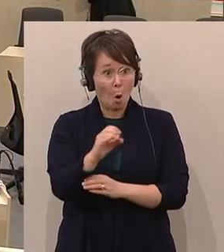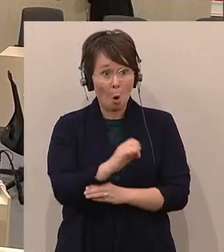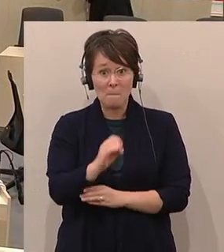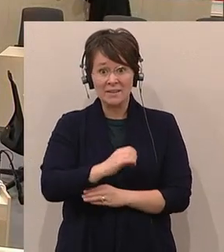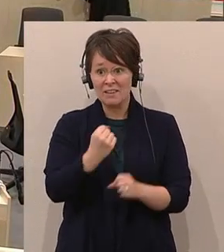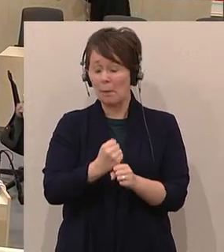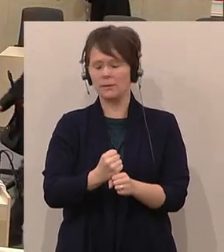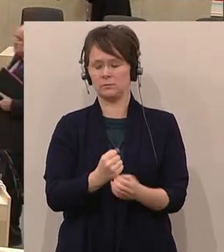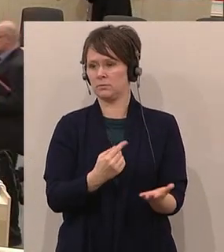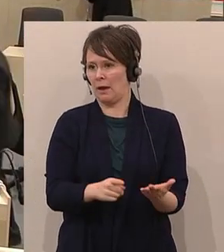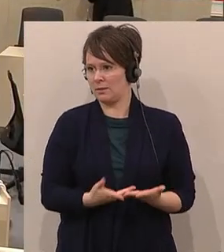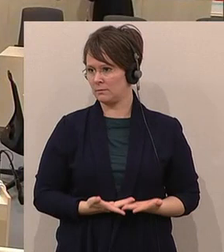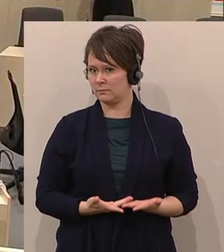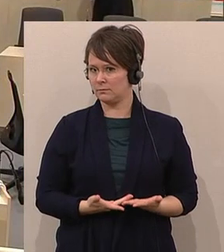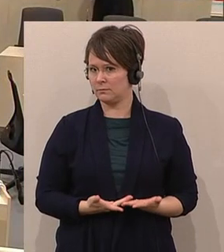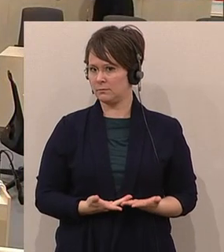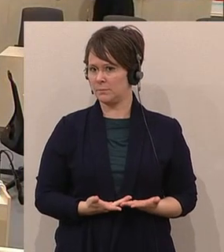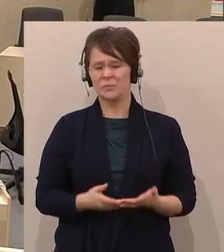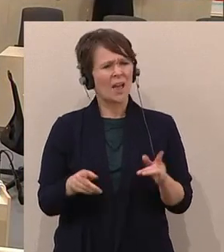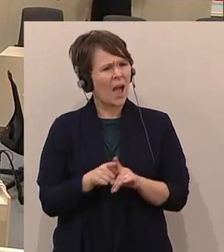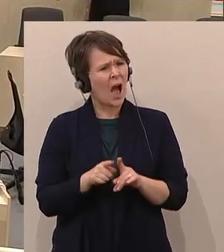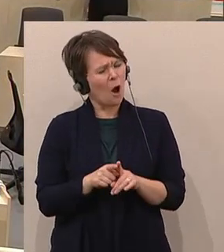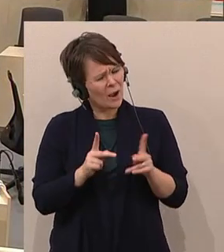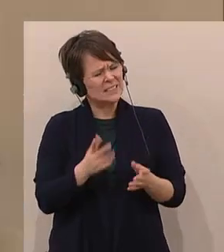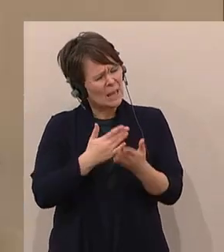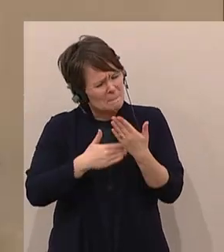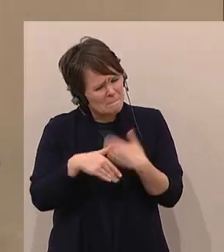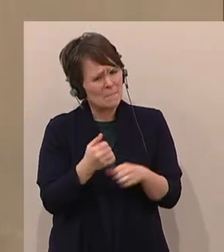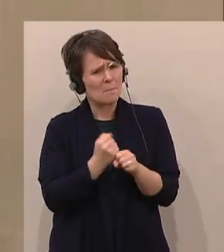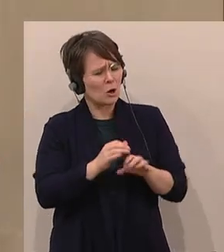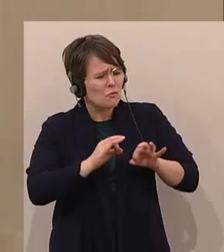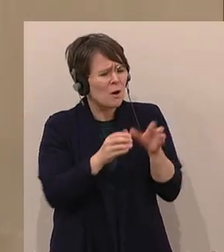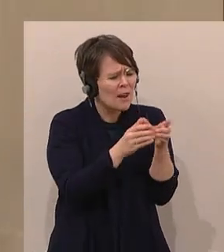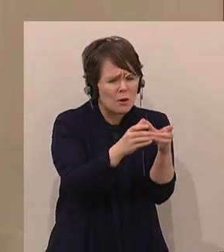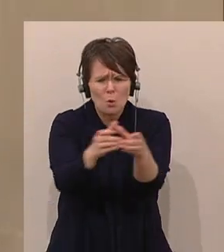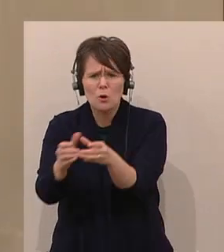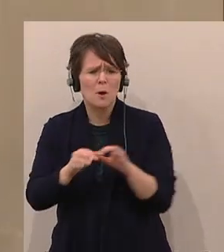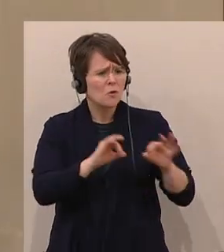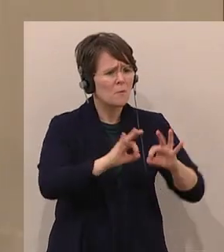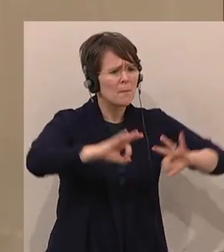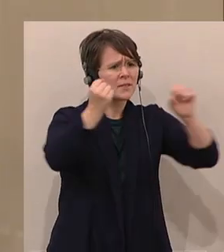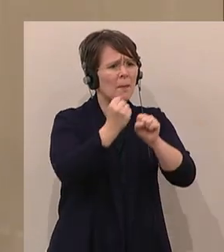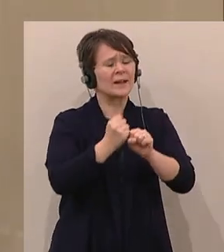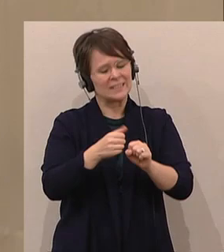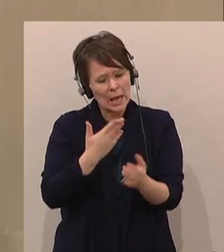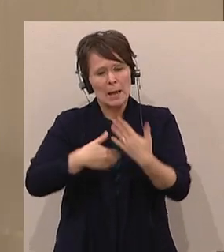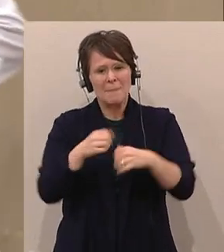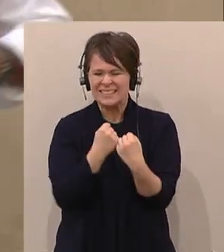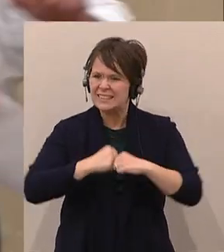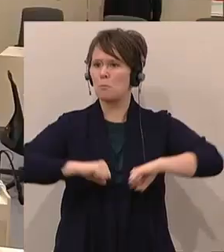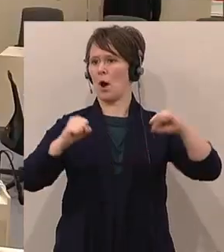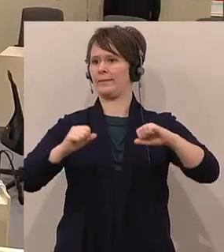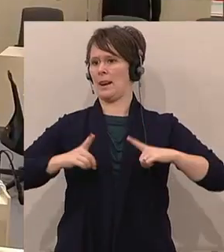könnte hier wesentlich mehr, auch für kleinere Gruppen, wesentlich mehr tun, hier mehr Demokratie zu leben. Danke. Danke. Danke.